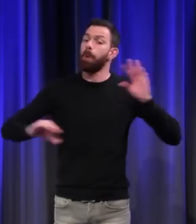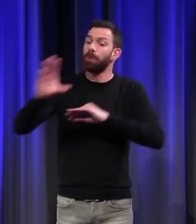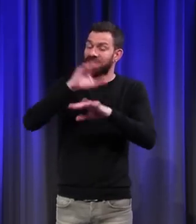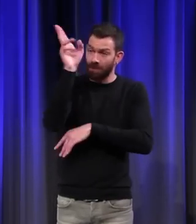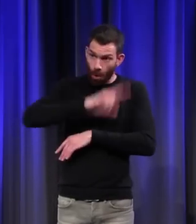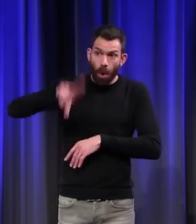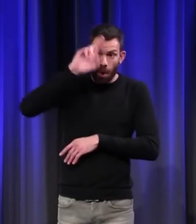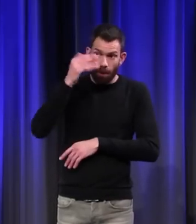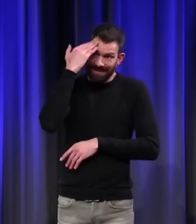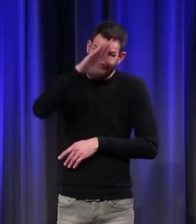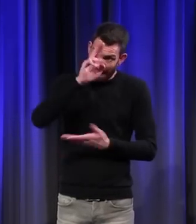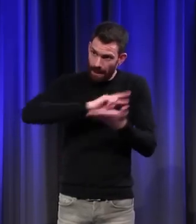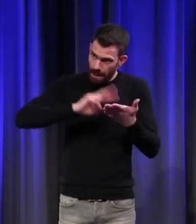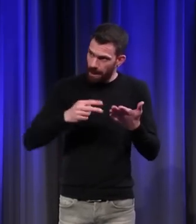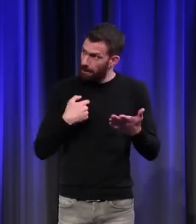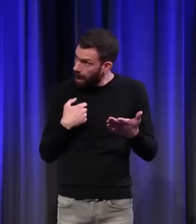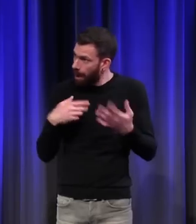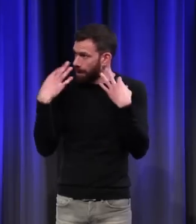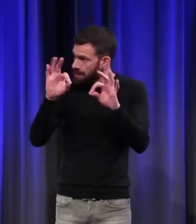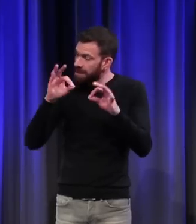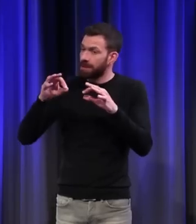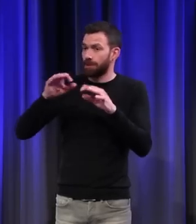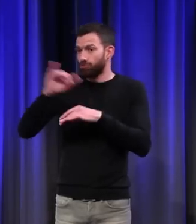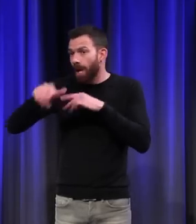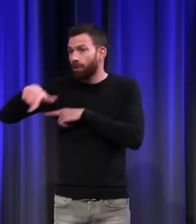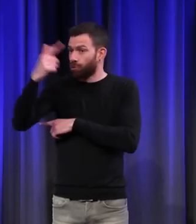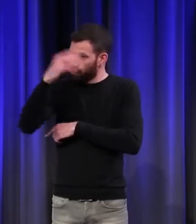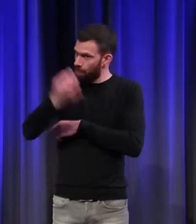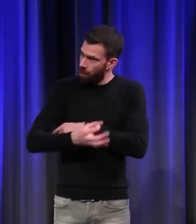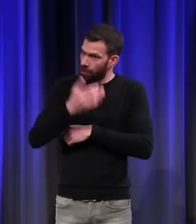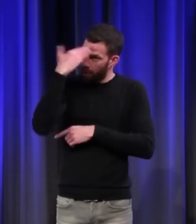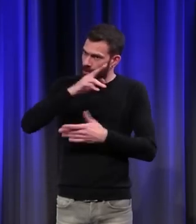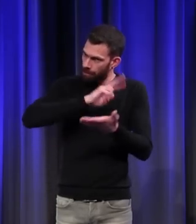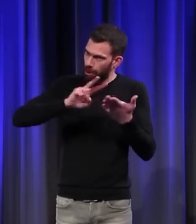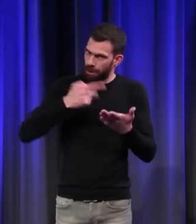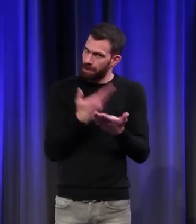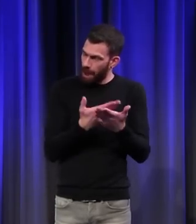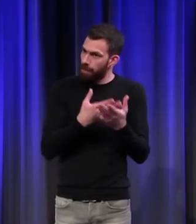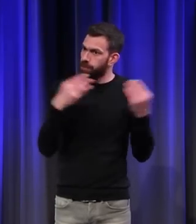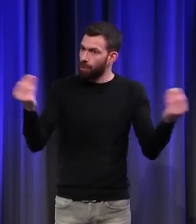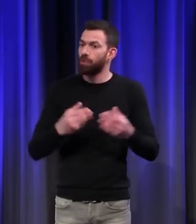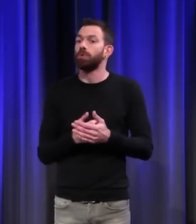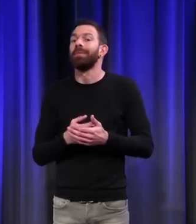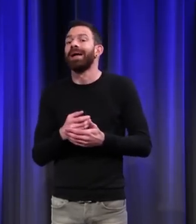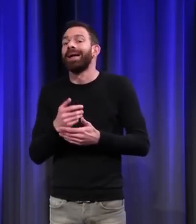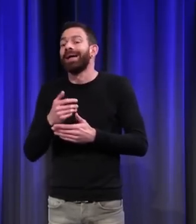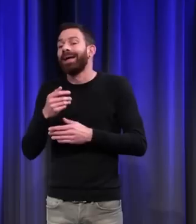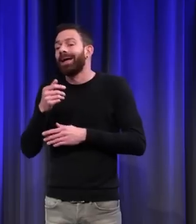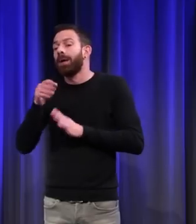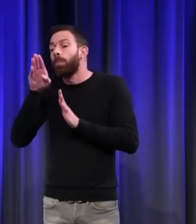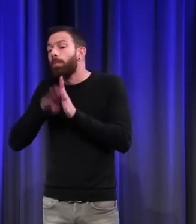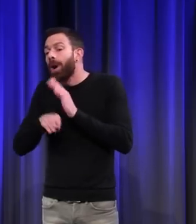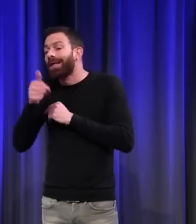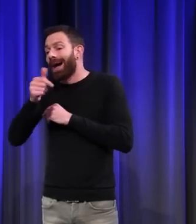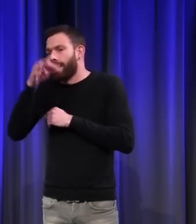C'est beaucoup, 10 à 12 % de la population. En revanche, moins de 1 %, c'est écrire. Ça ne marche pas